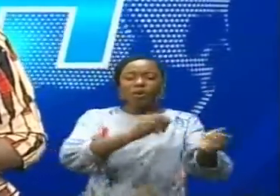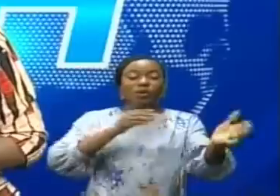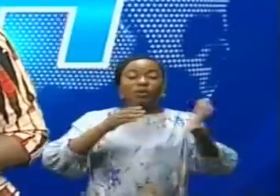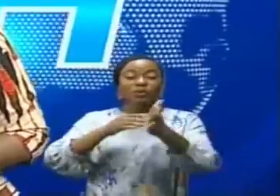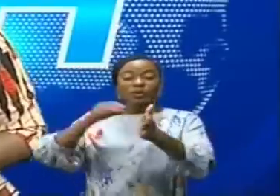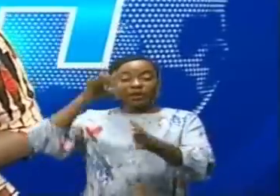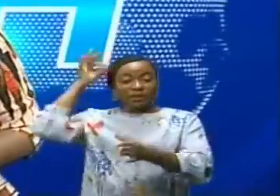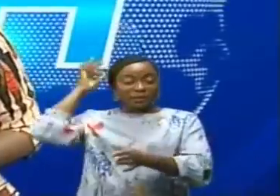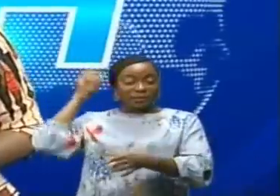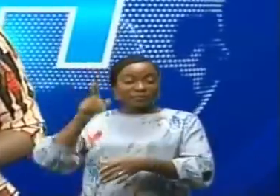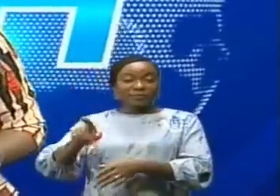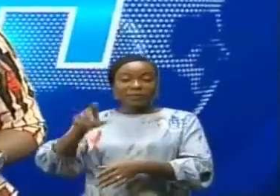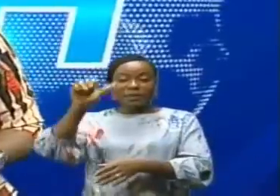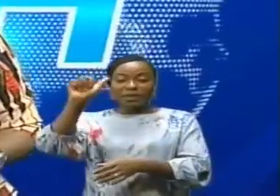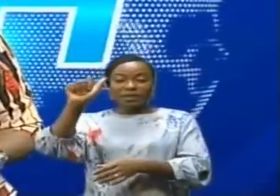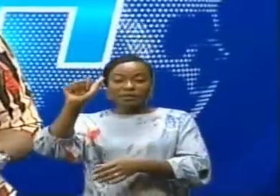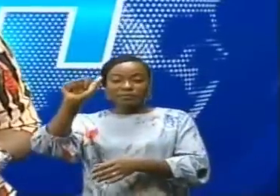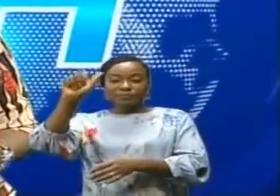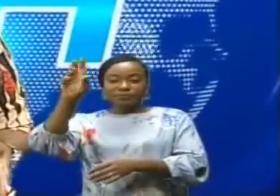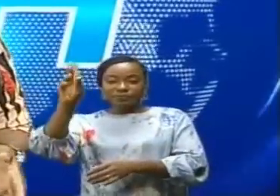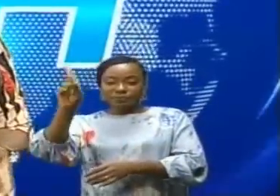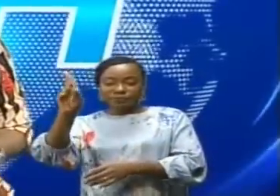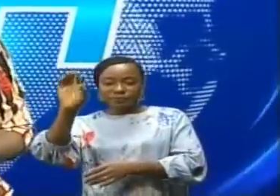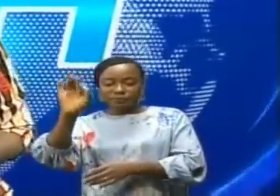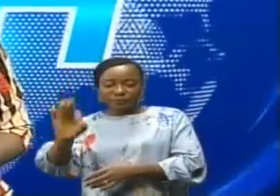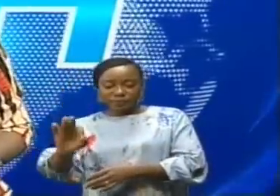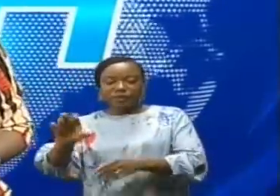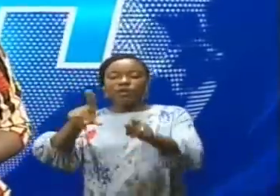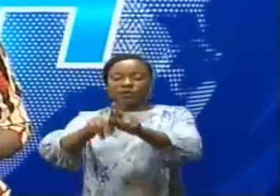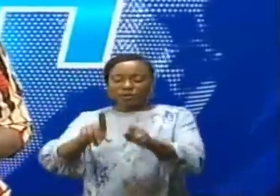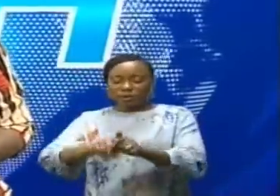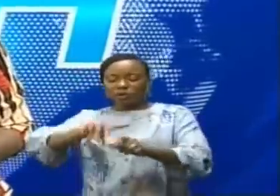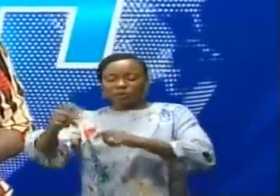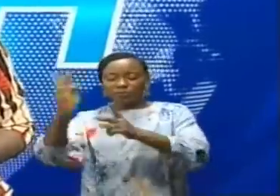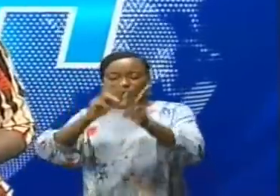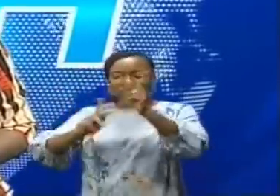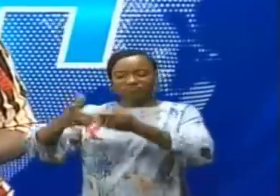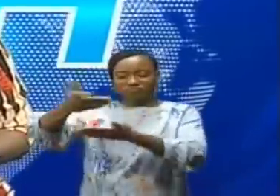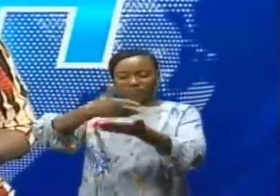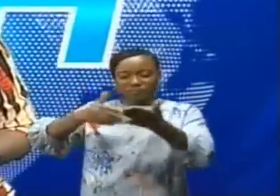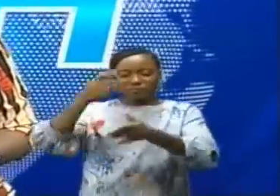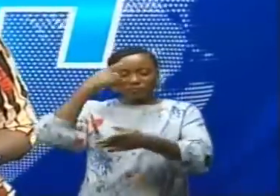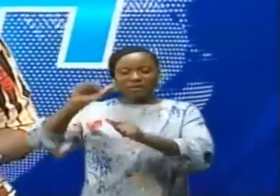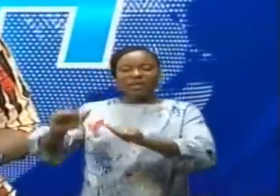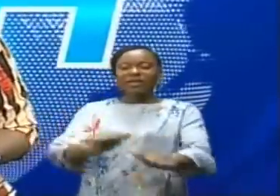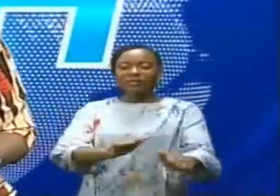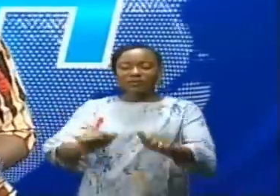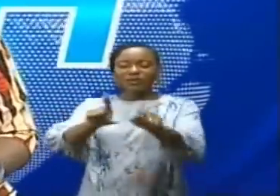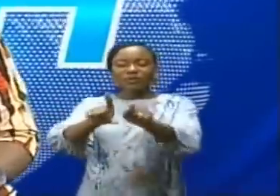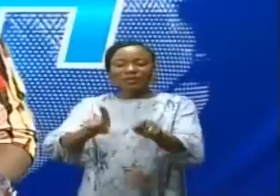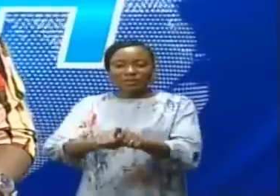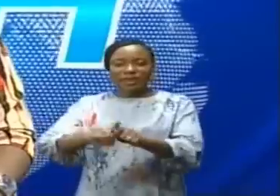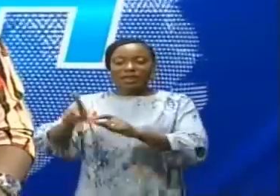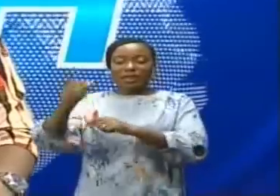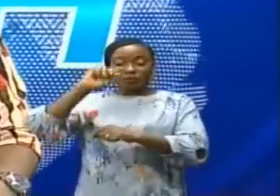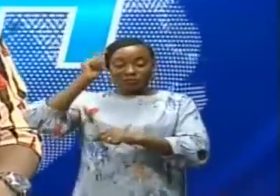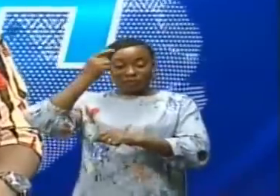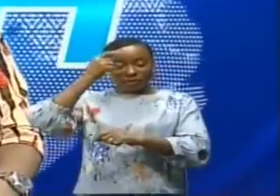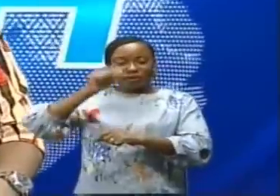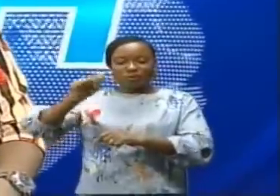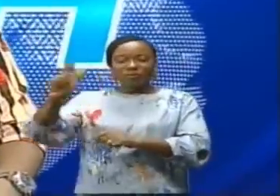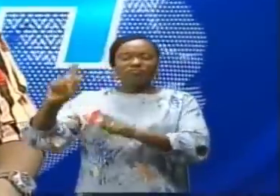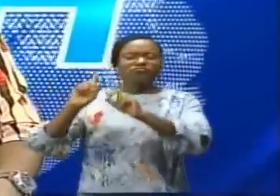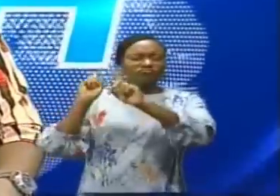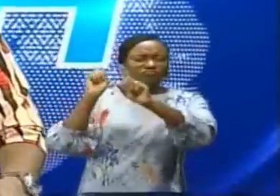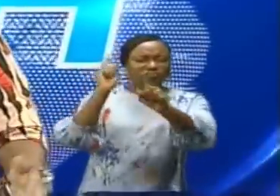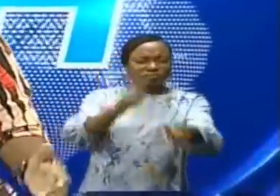ADEF, la population reprend les activités sur cette route, ses environs. Confirmation du vice-gouverneur de l'Itourie qui a fait les déplacements